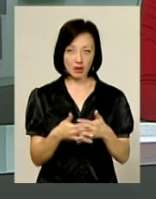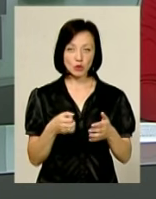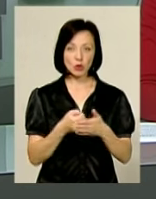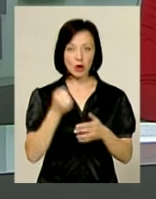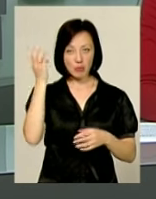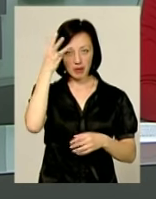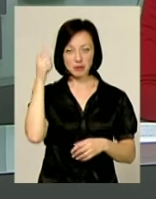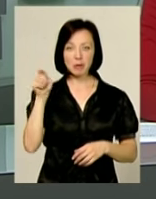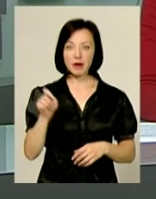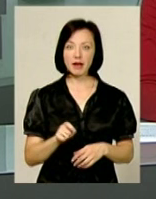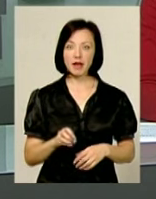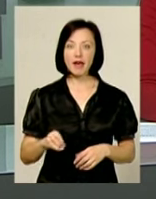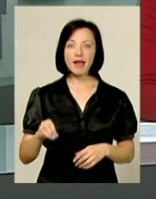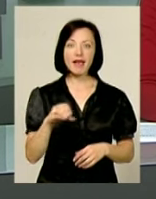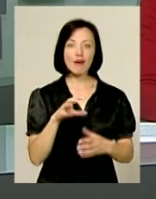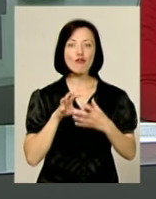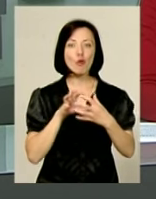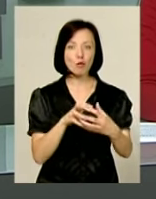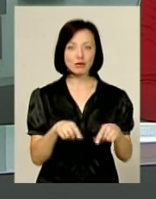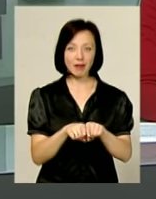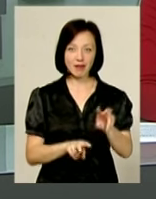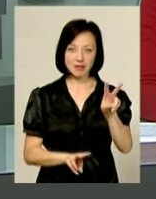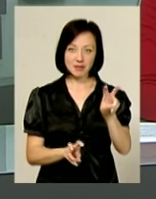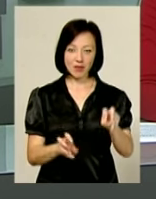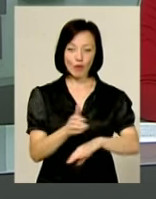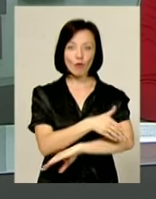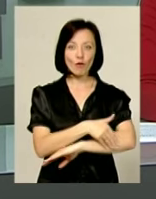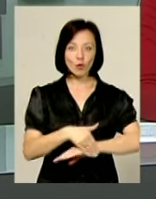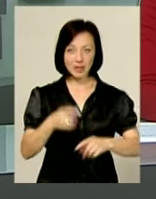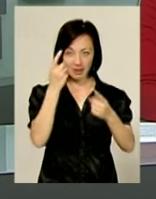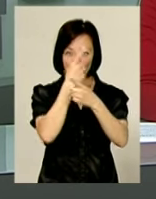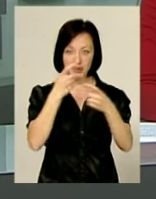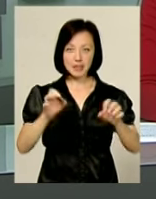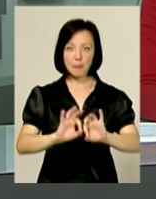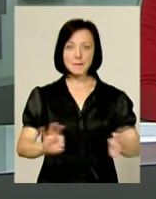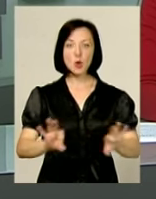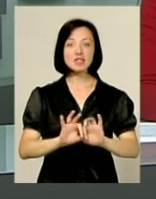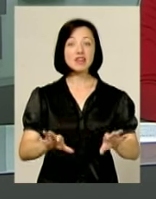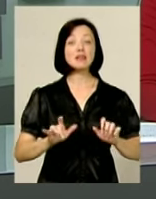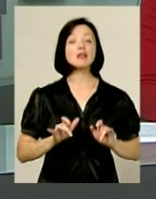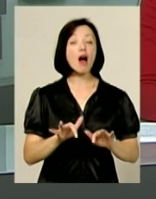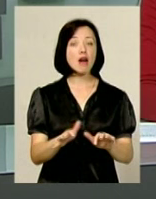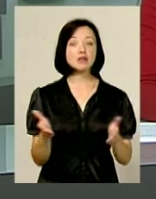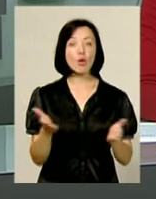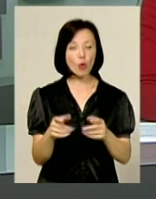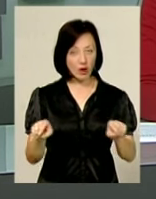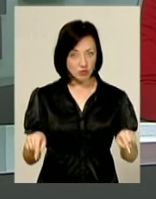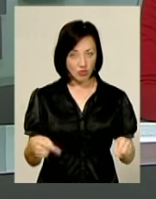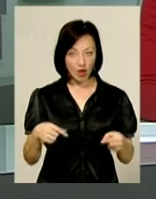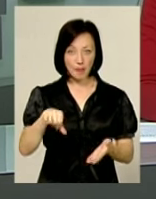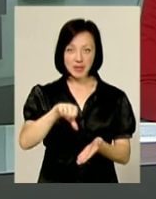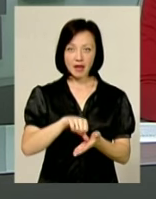Хмельницького приїхав Євробус. Саме так називається вулична інформаційно-просвітницька акція, яку організувало